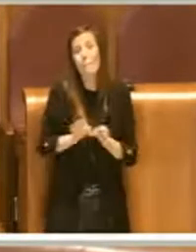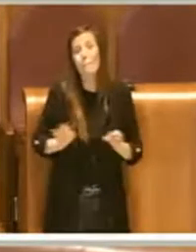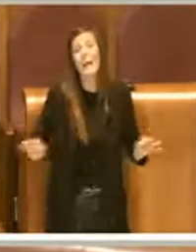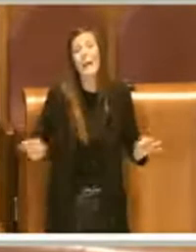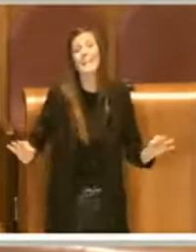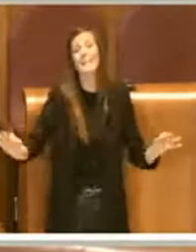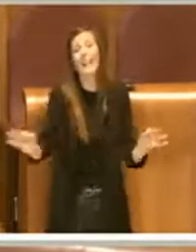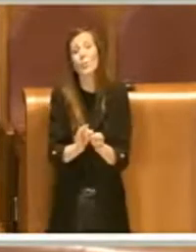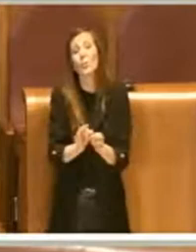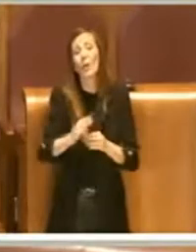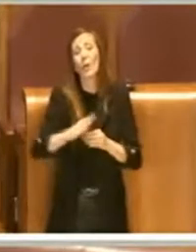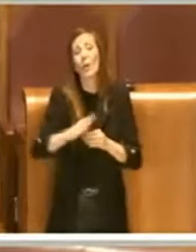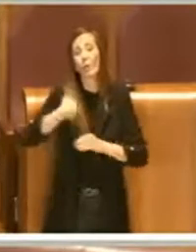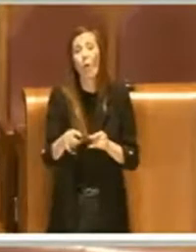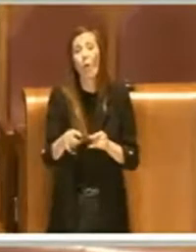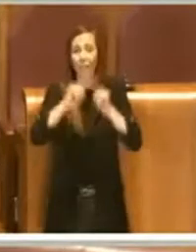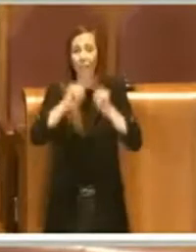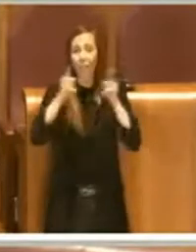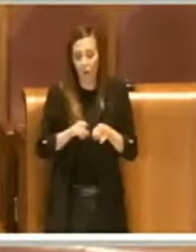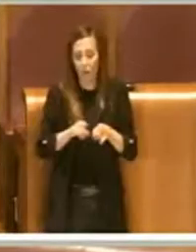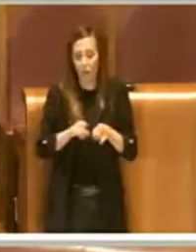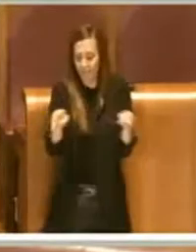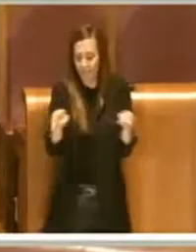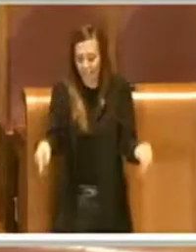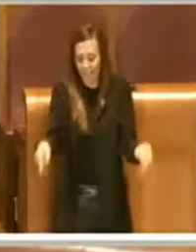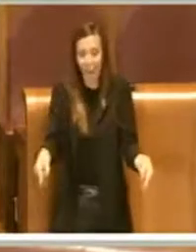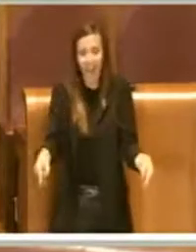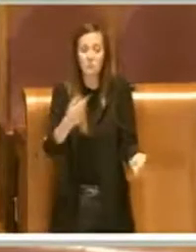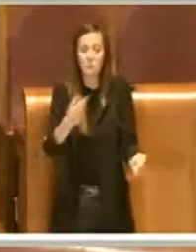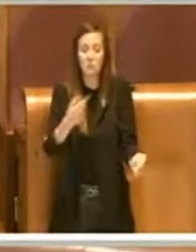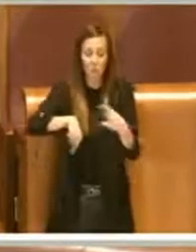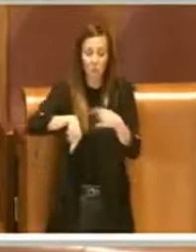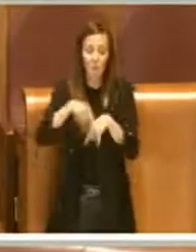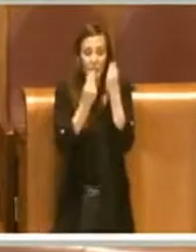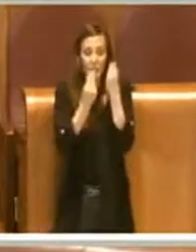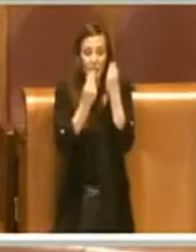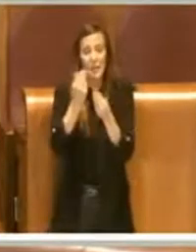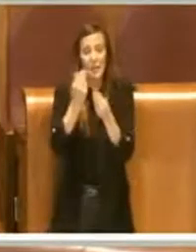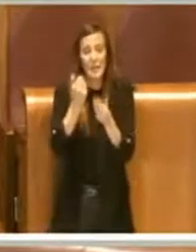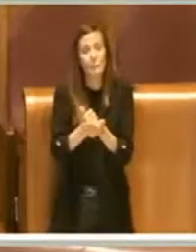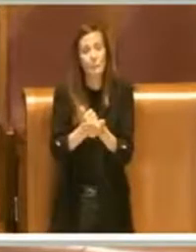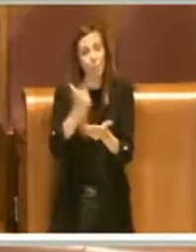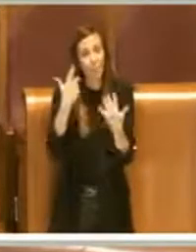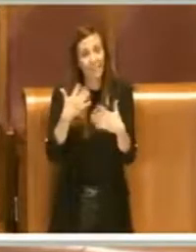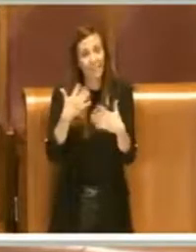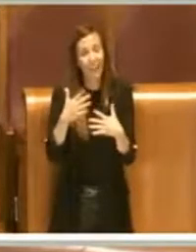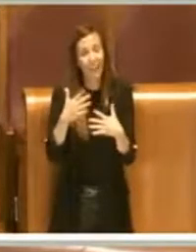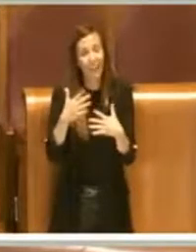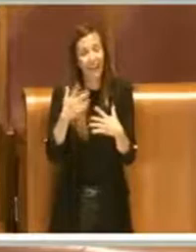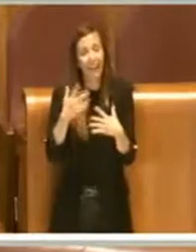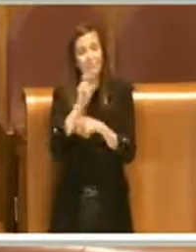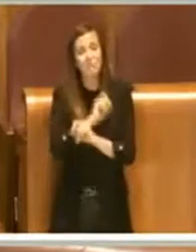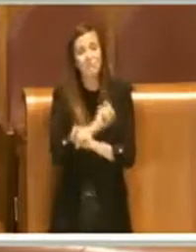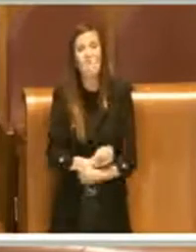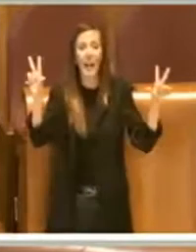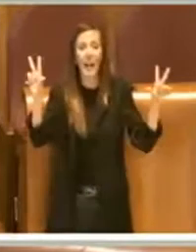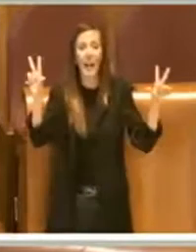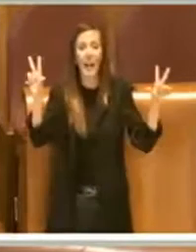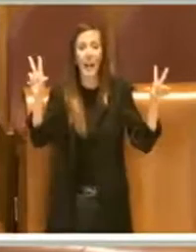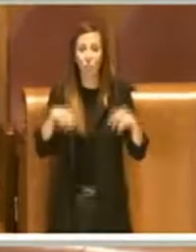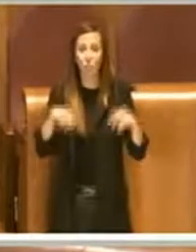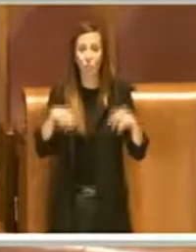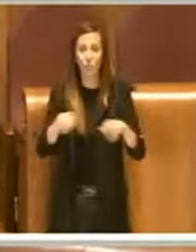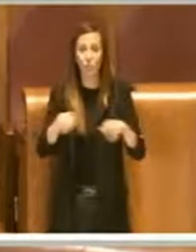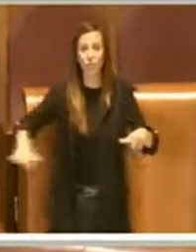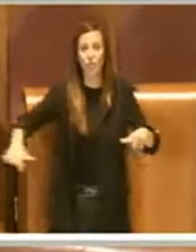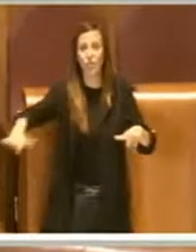per i tavolini esterni. Pensiamo sia importante dare anche questo segnale per questa città.